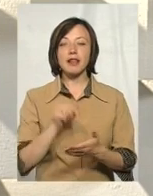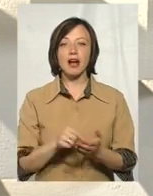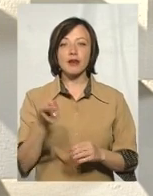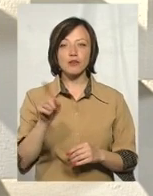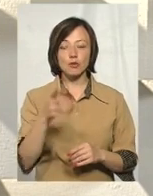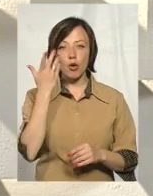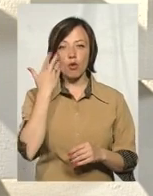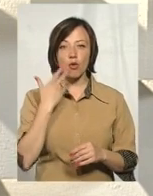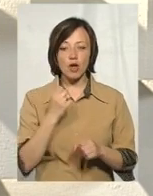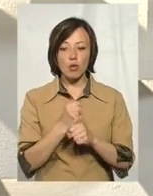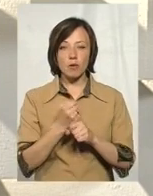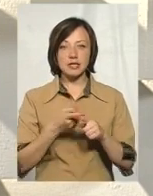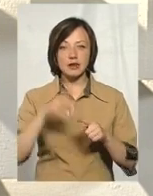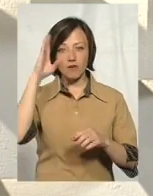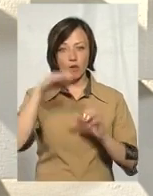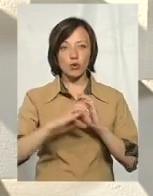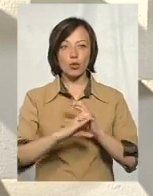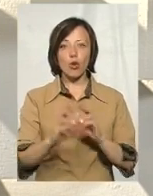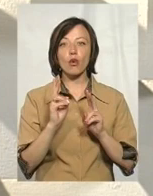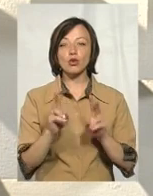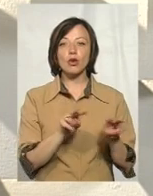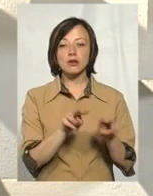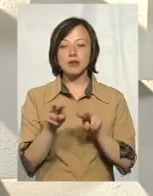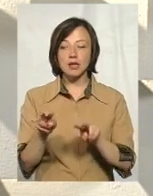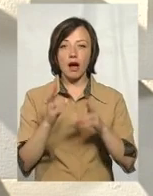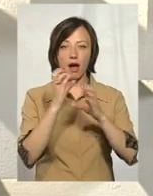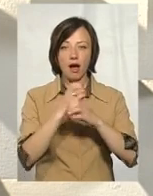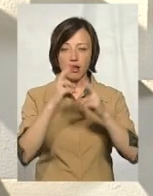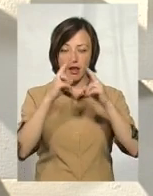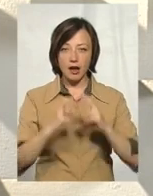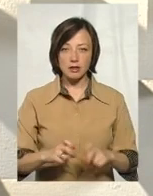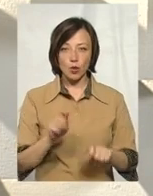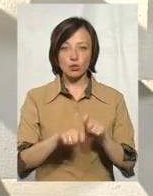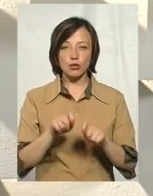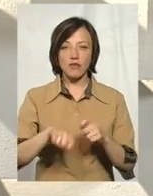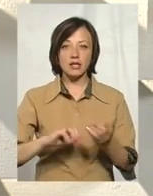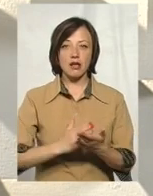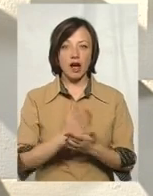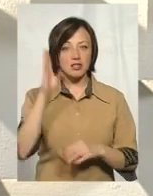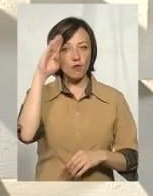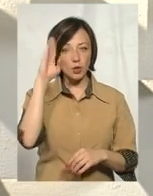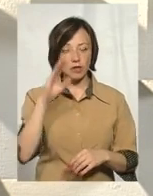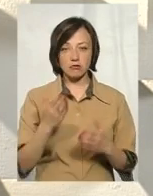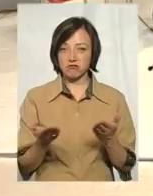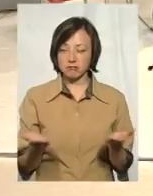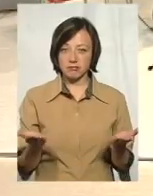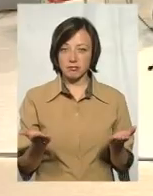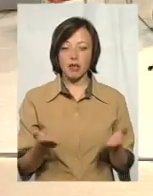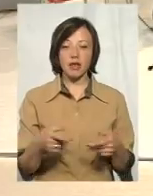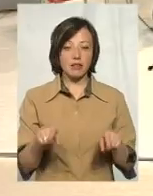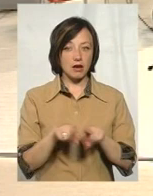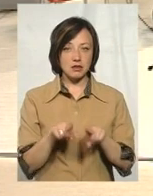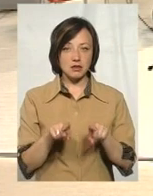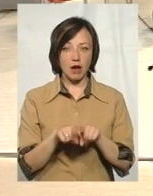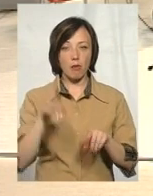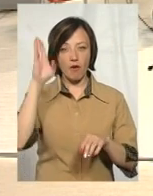що коли вони проводять той водогін, хто за ним буде наглядати і робити ті аналізи, і контролювати ту якість води. Тому що є ж так само ті водогони,